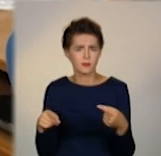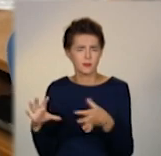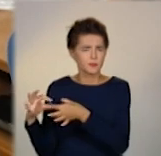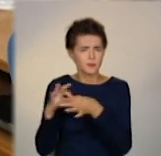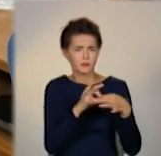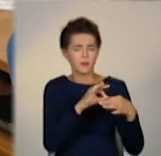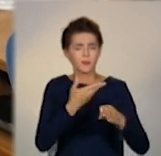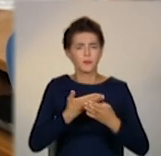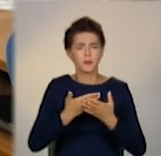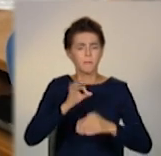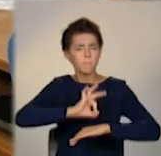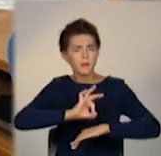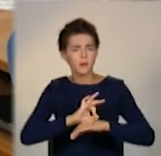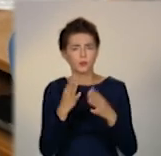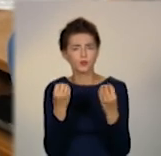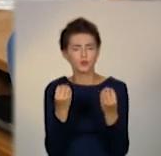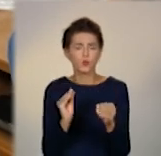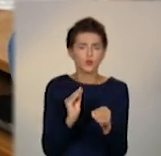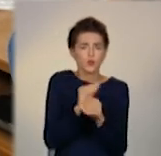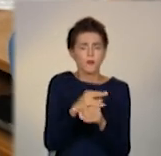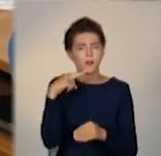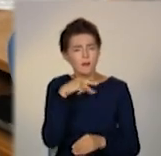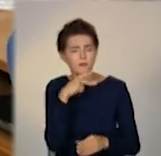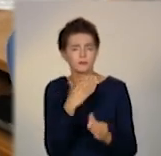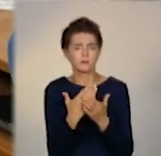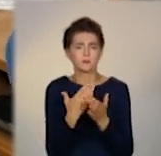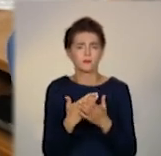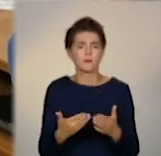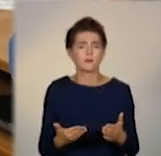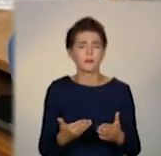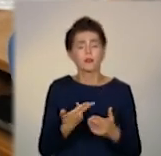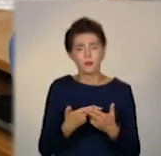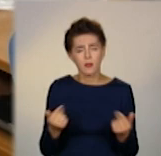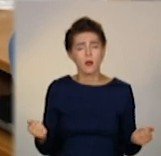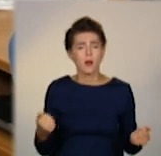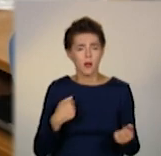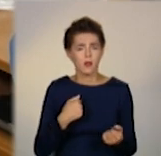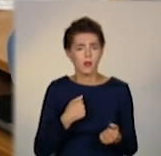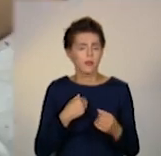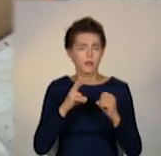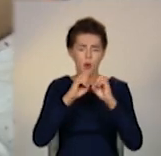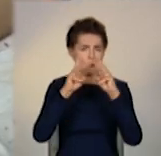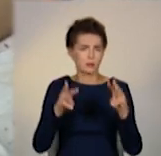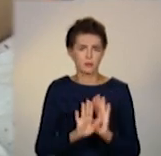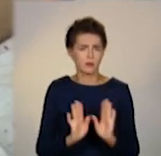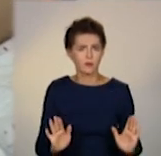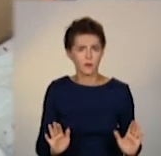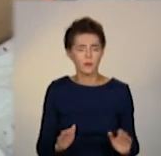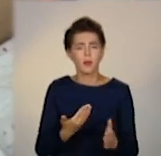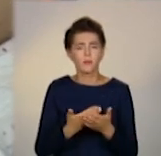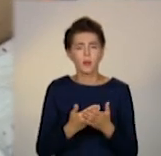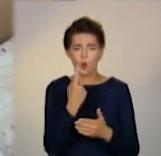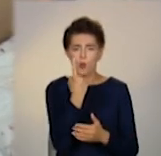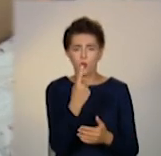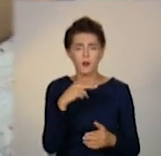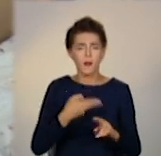які потрібні додаткових медикаментів, то це ми не обезпечуємо. Вартість однієї